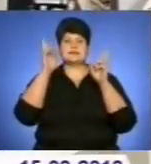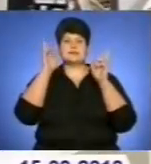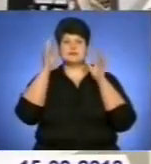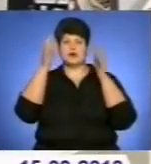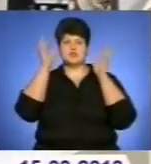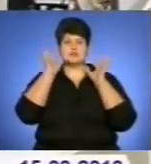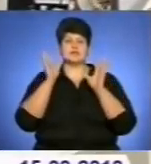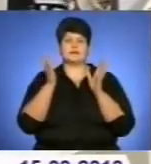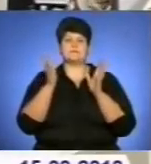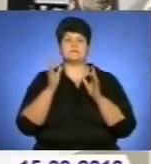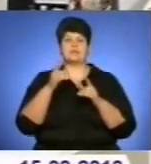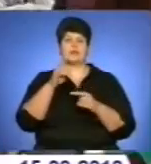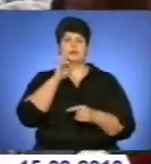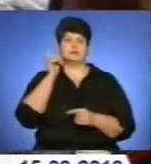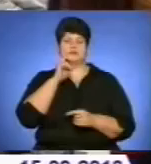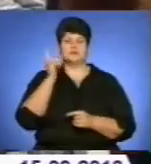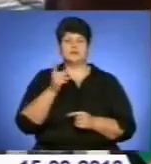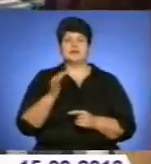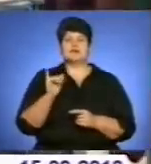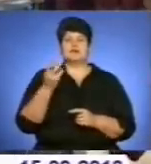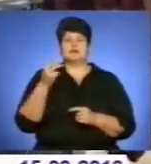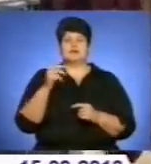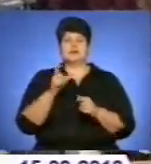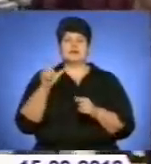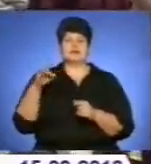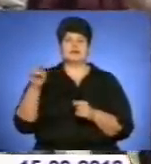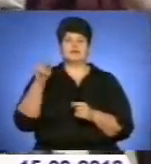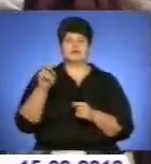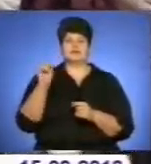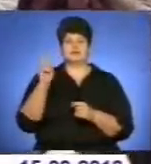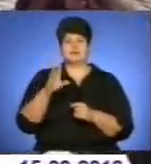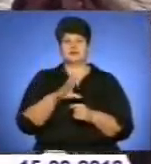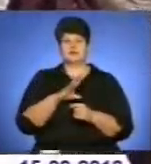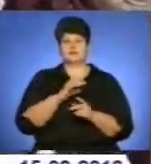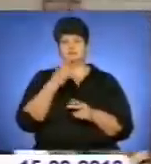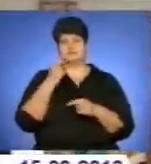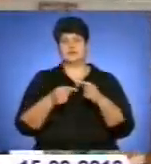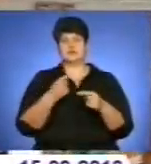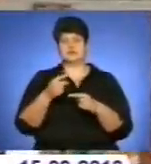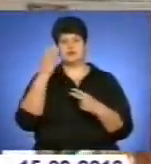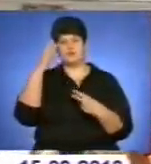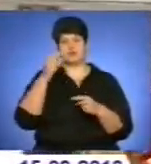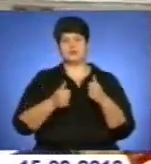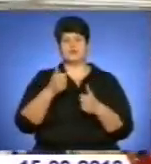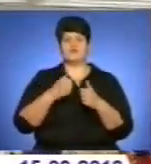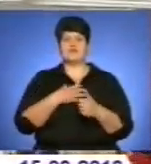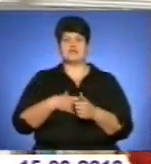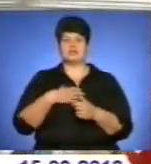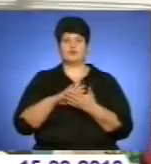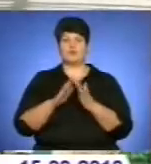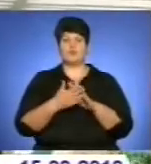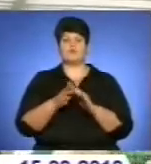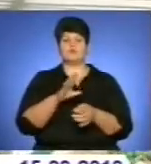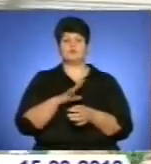хочеться, щоб очі світилися в молоді. На конкурсі парикарі швидко начисували, накручували, заплітали, фарбували та вкладали волосся. Тут